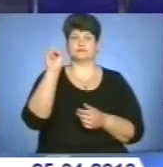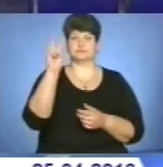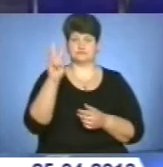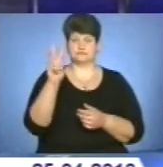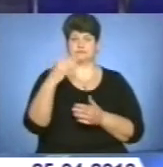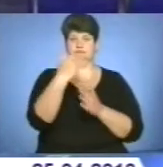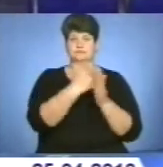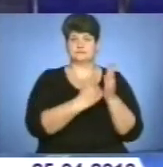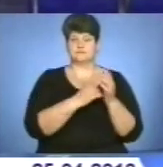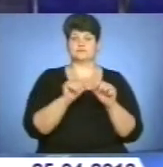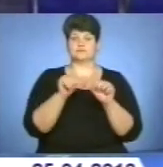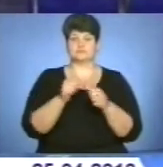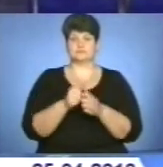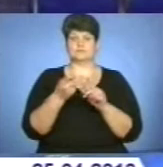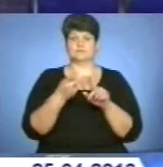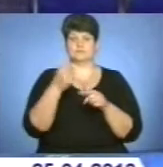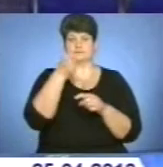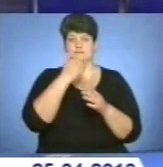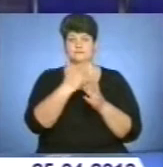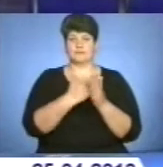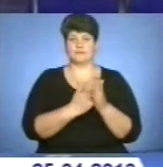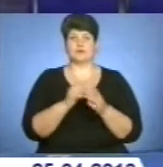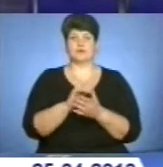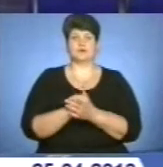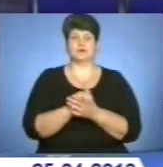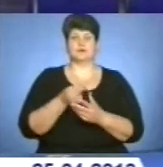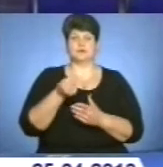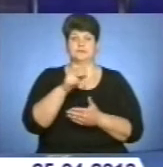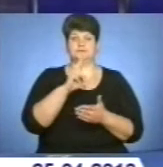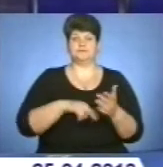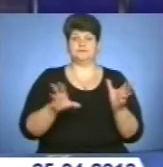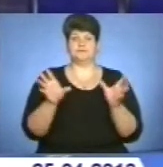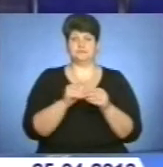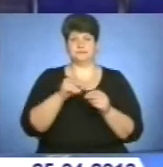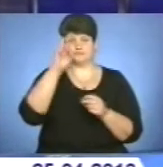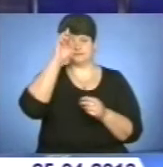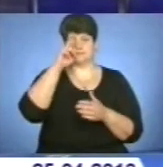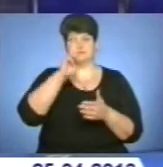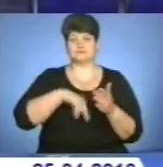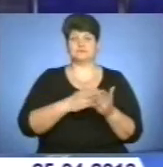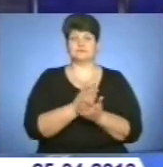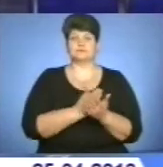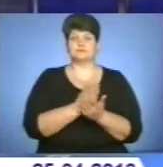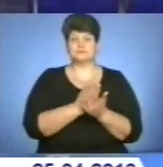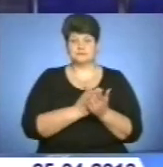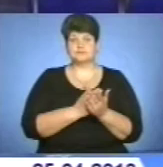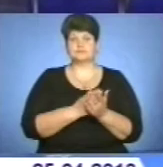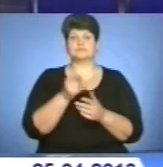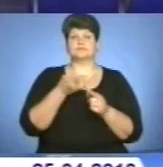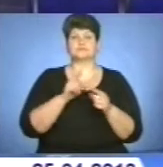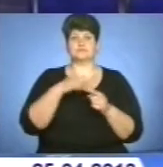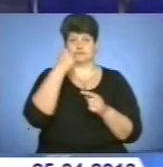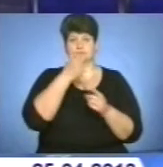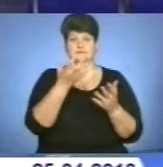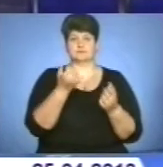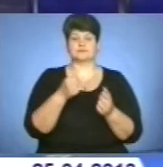формують уже другий рік поспіль. Асоціація платників податків спільно з Державною податковою службою. Цьогоріч у ньому взяли участь